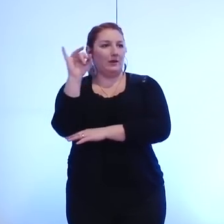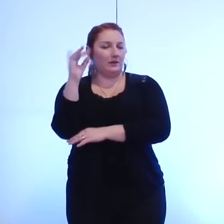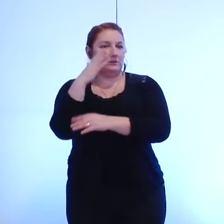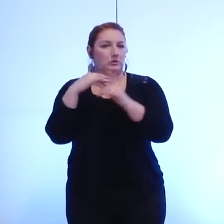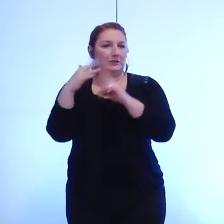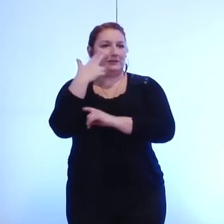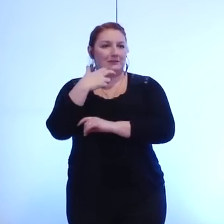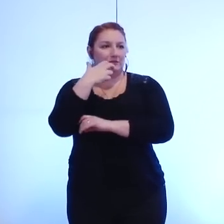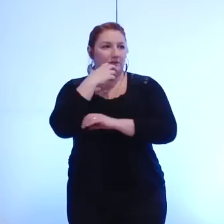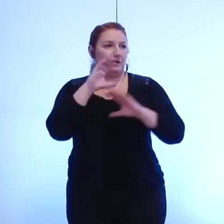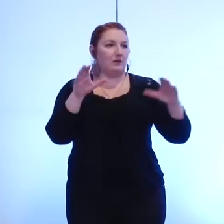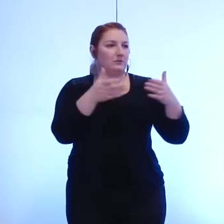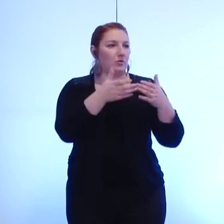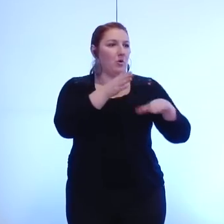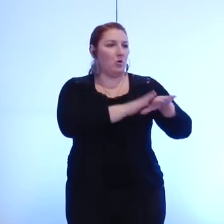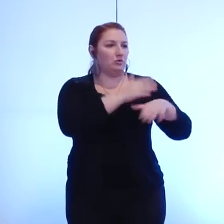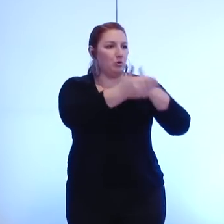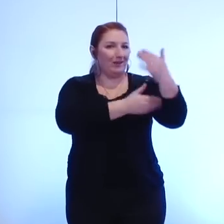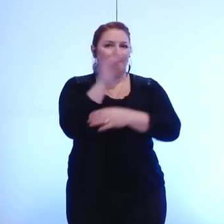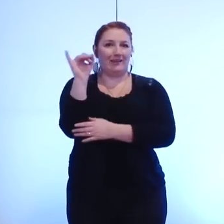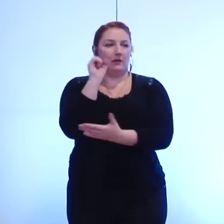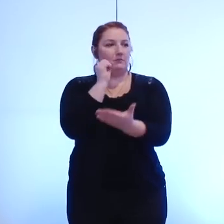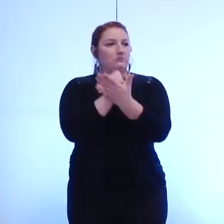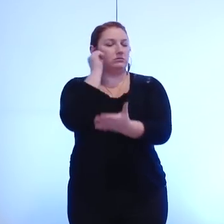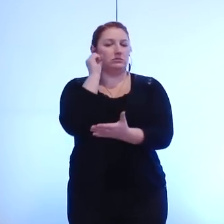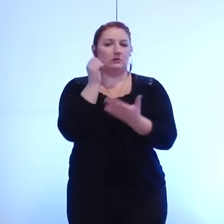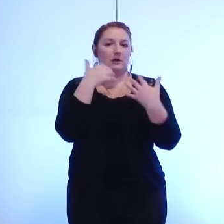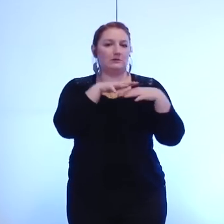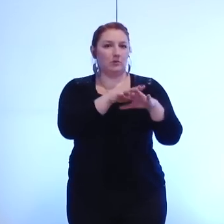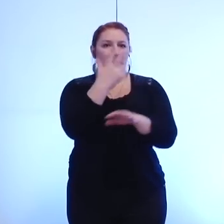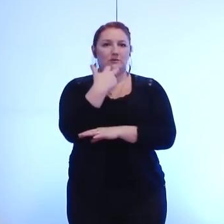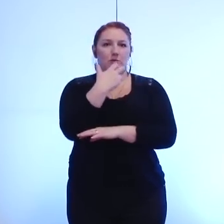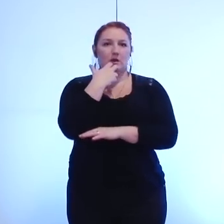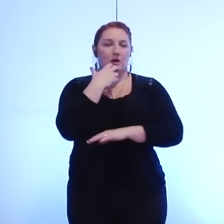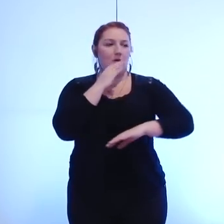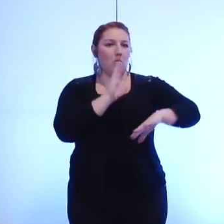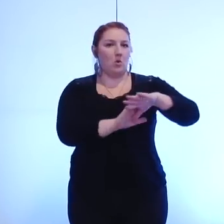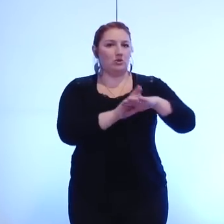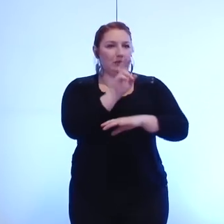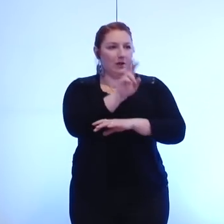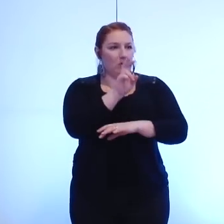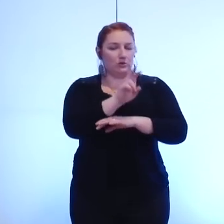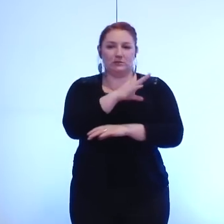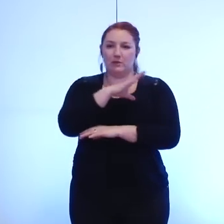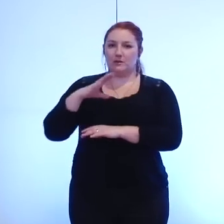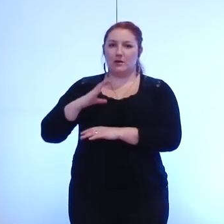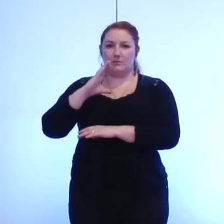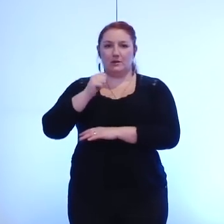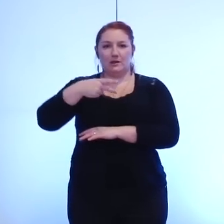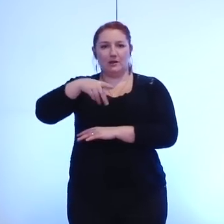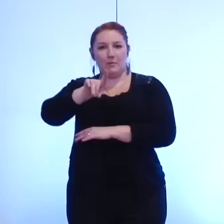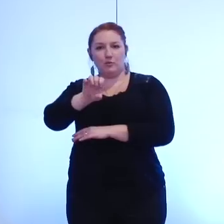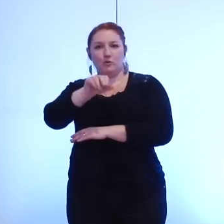et de Progrès, qui est pour le Rassemblement Citoyens de la Gauche et des Écologistes, Kéra Capdepont soit donc notre